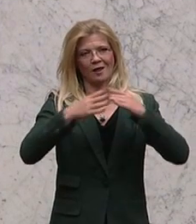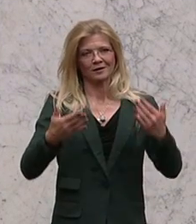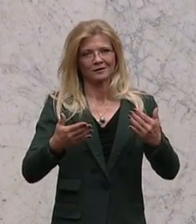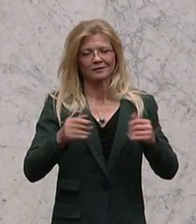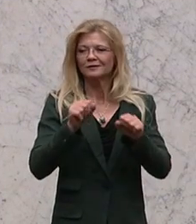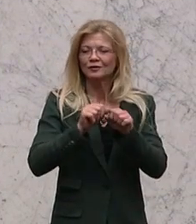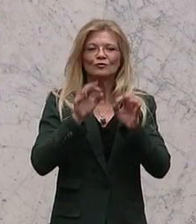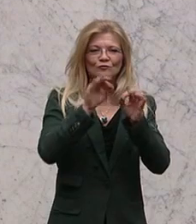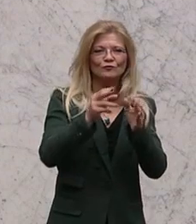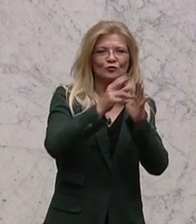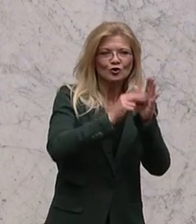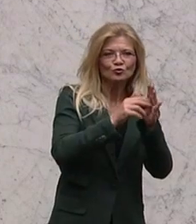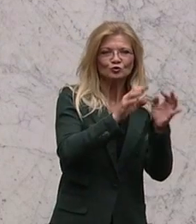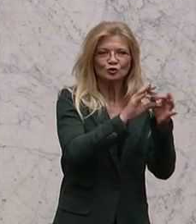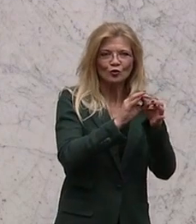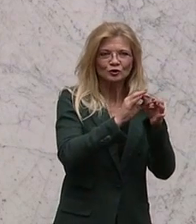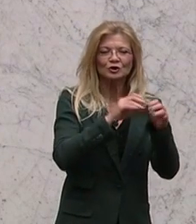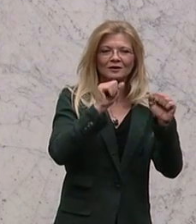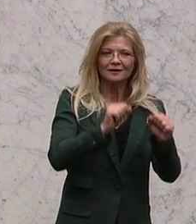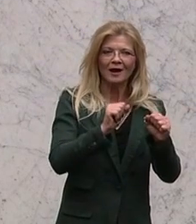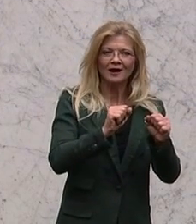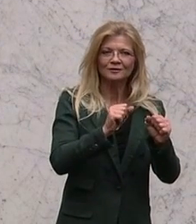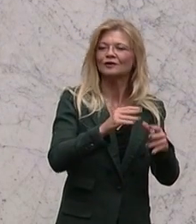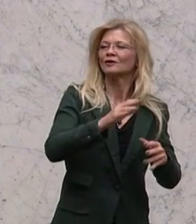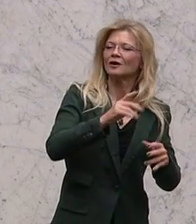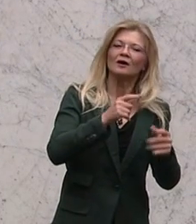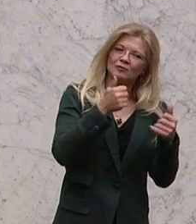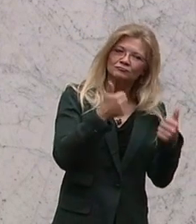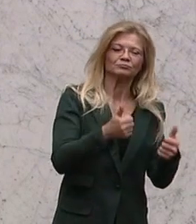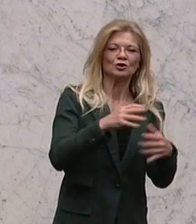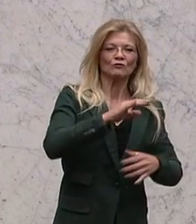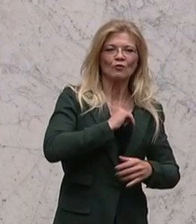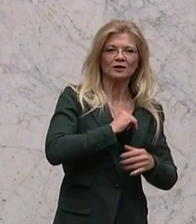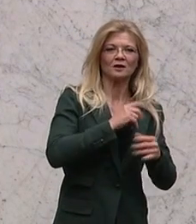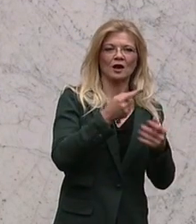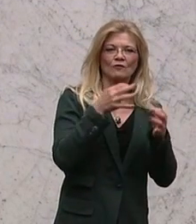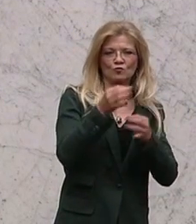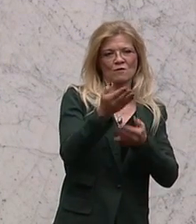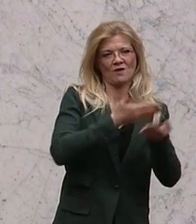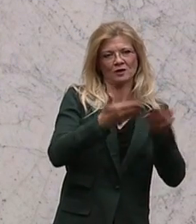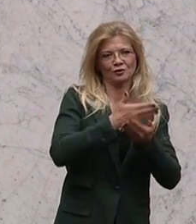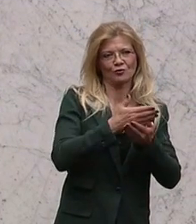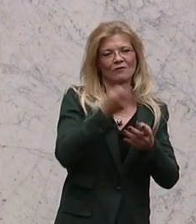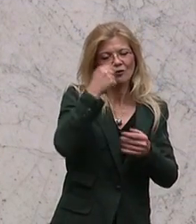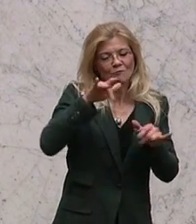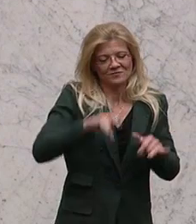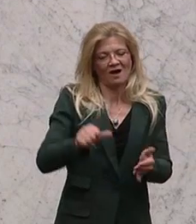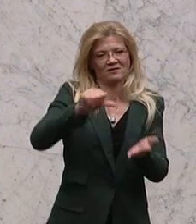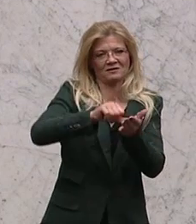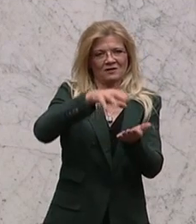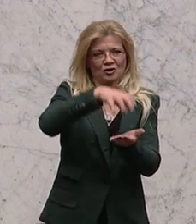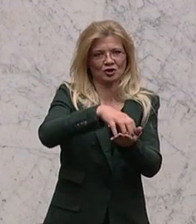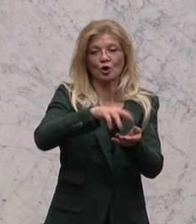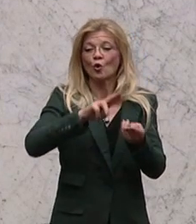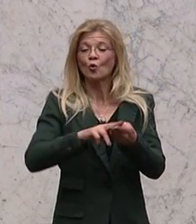Form eine Verhandlung ermöglicht wird, denn es gibt diese zentrale Stelle. Andererseits das Endergebnis für jede Verwertungsgesellschaft